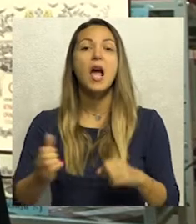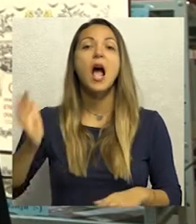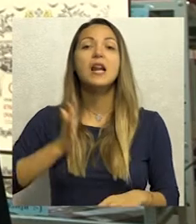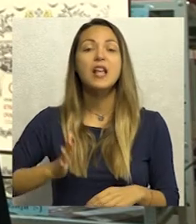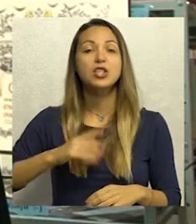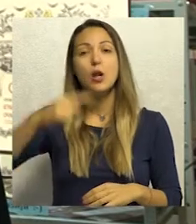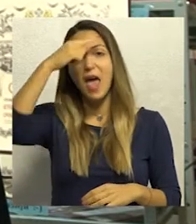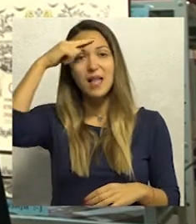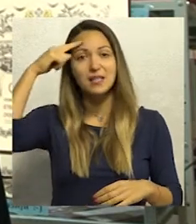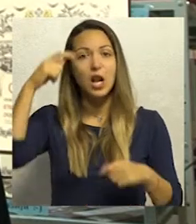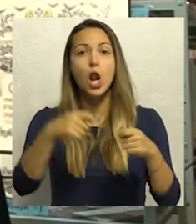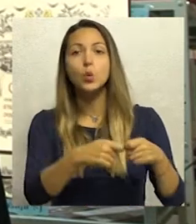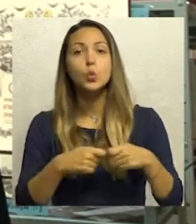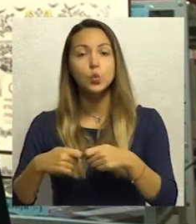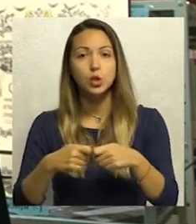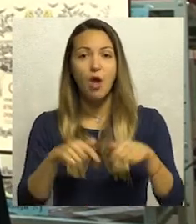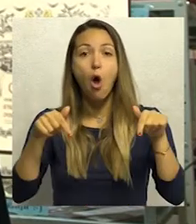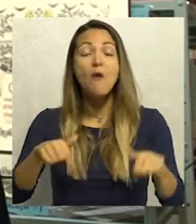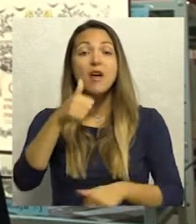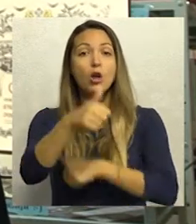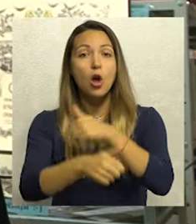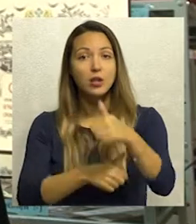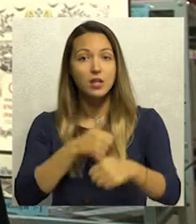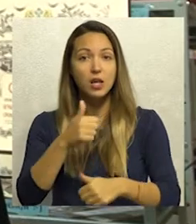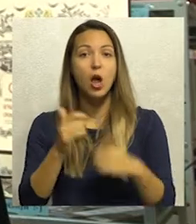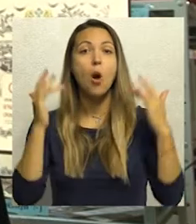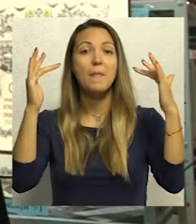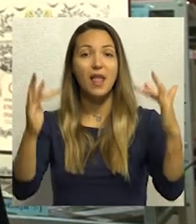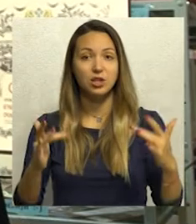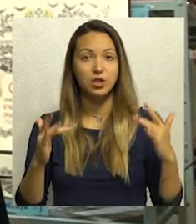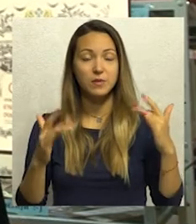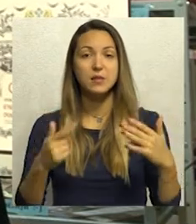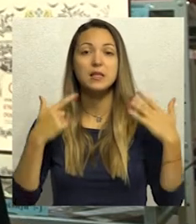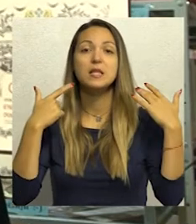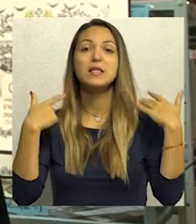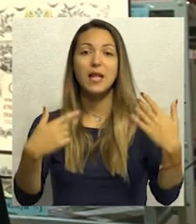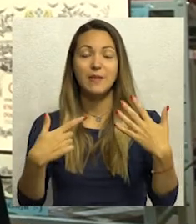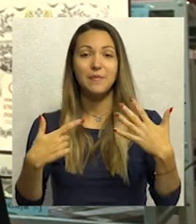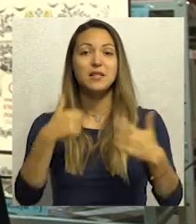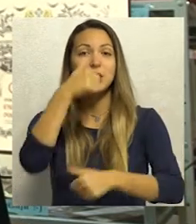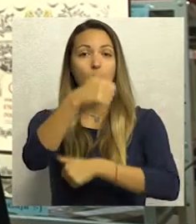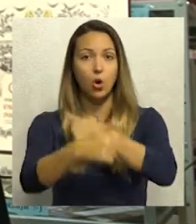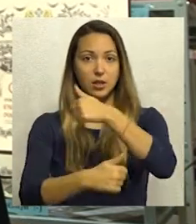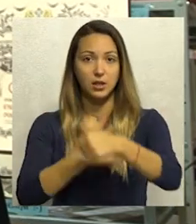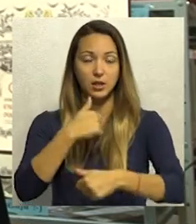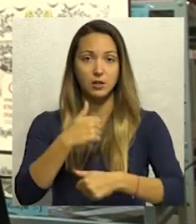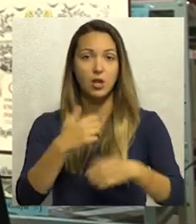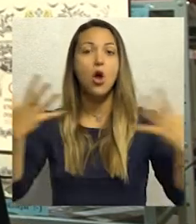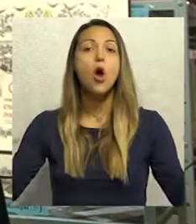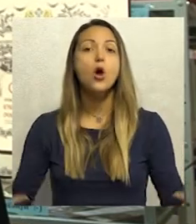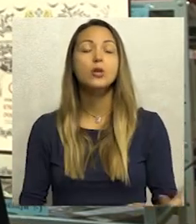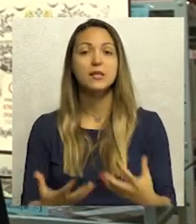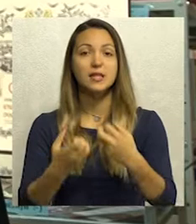ali mi ove godine zapravo i obeležavamo 70 godina od osnivanja